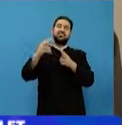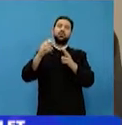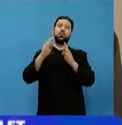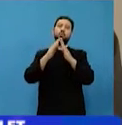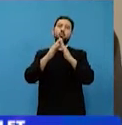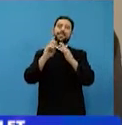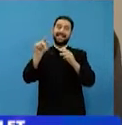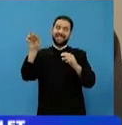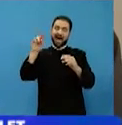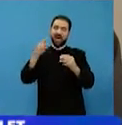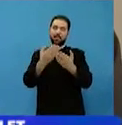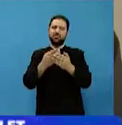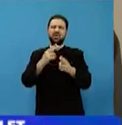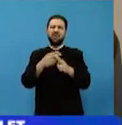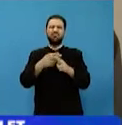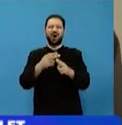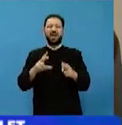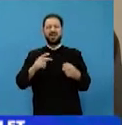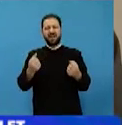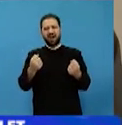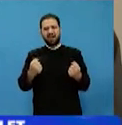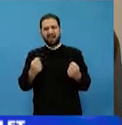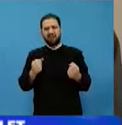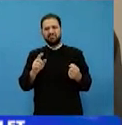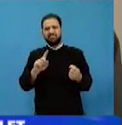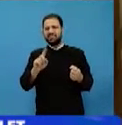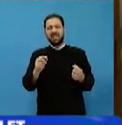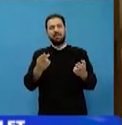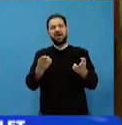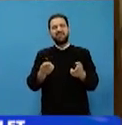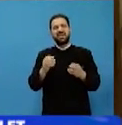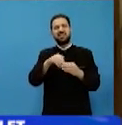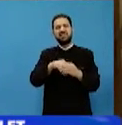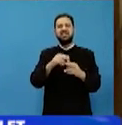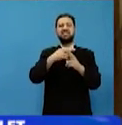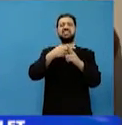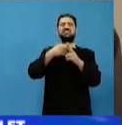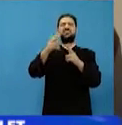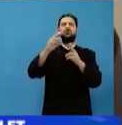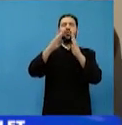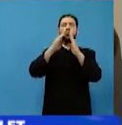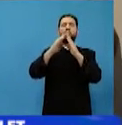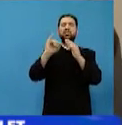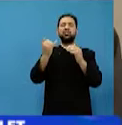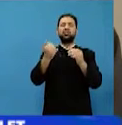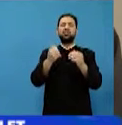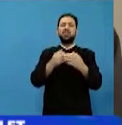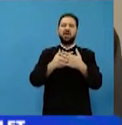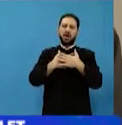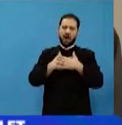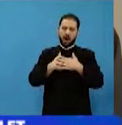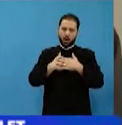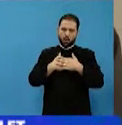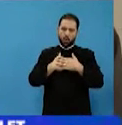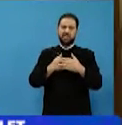agravării stării sale de sănătate, el nu s mai putut întoarce în Sfântul Munte și a murit la mănăstirea Sfântului Anteologul din